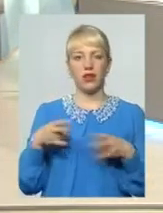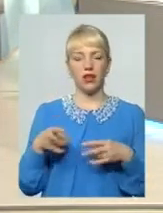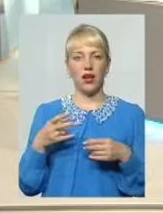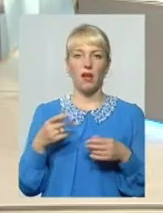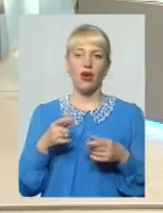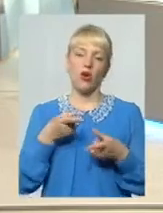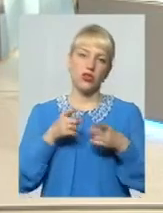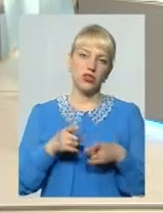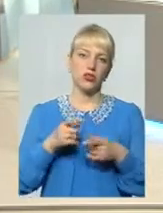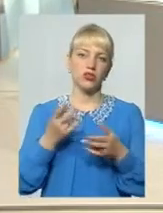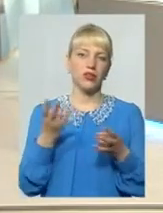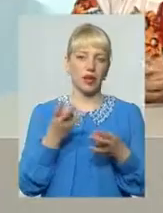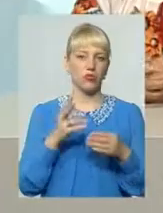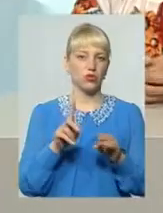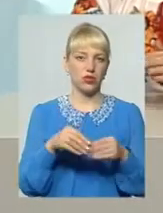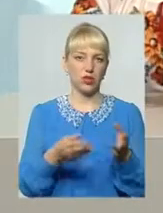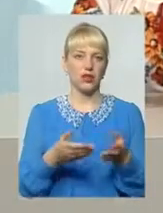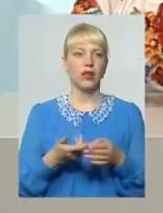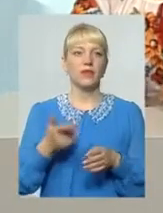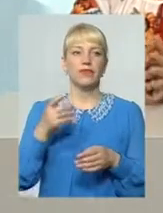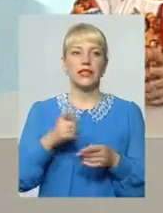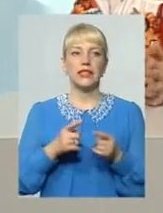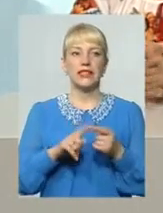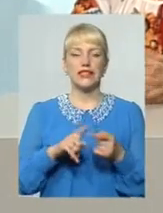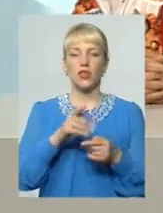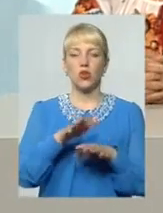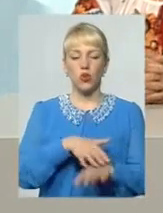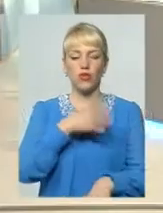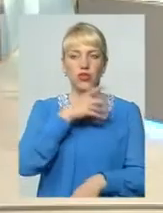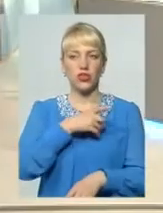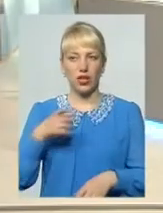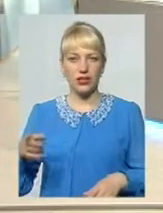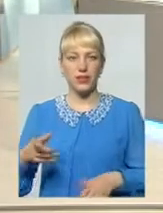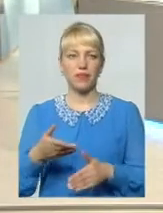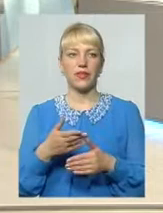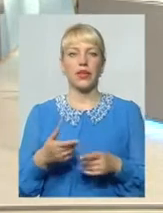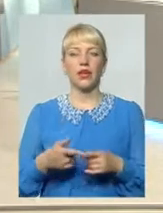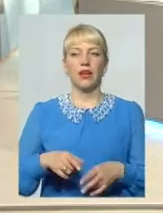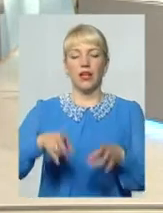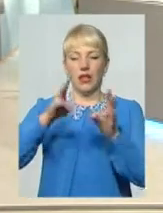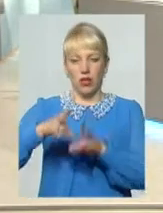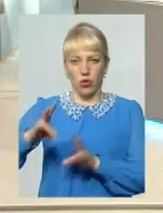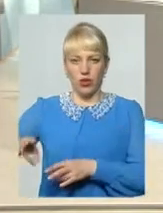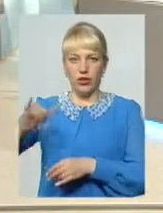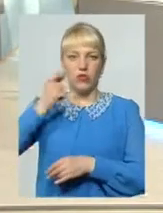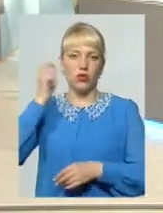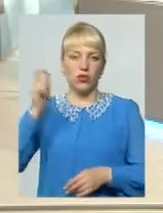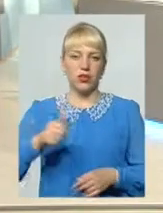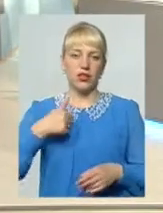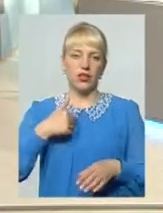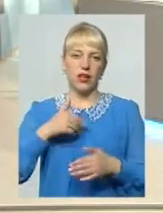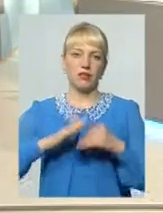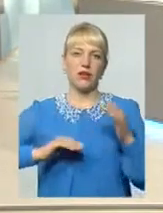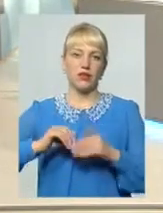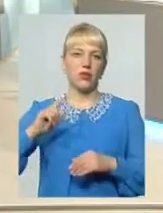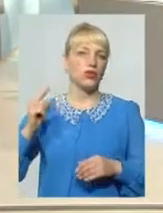потребує Ну, наприклад, за цей такий вже довгий час Лихоліття в Україні Я практикую з